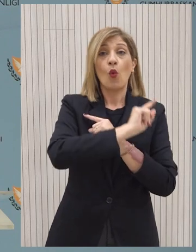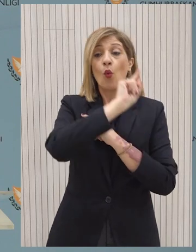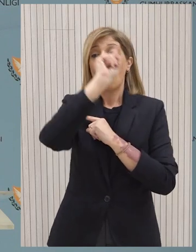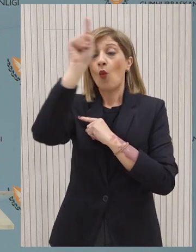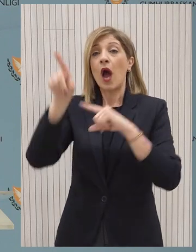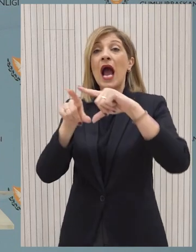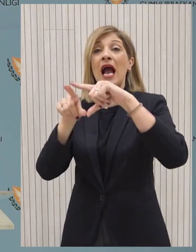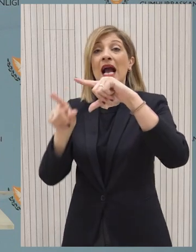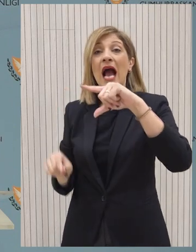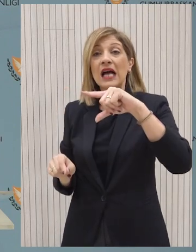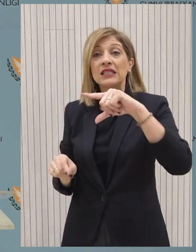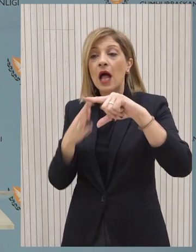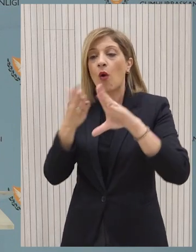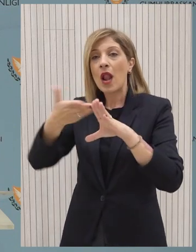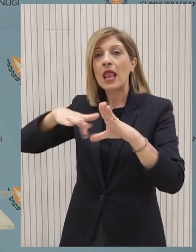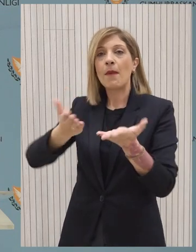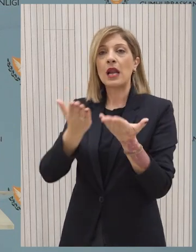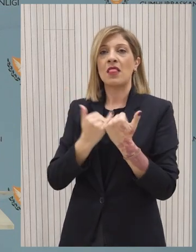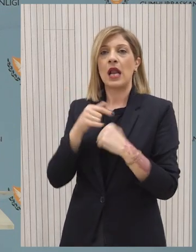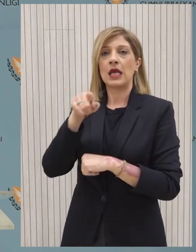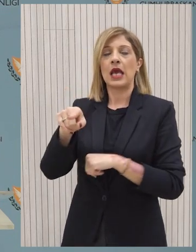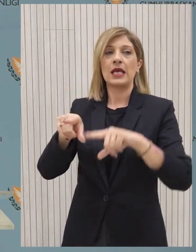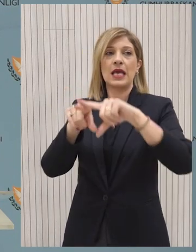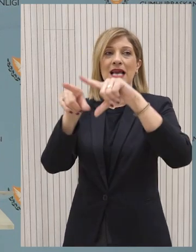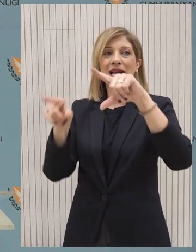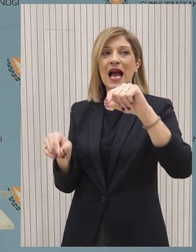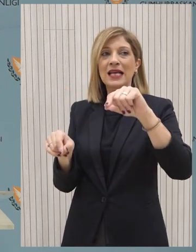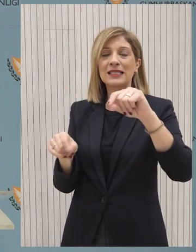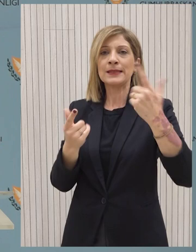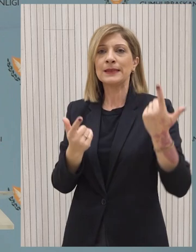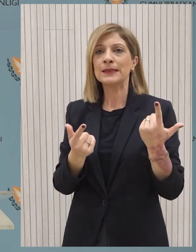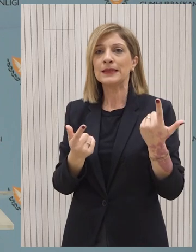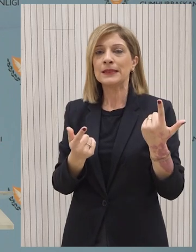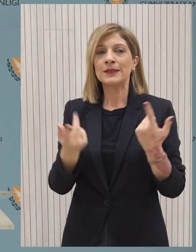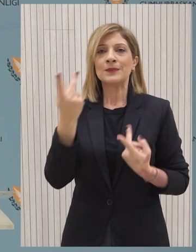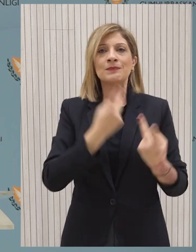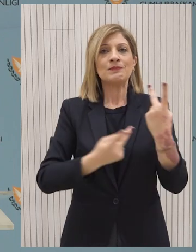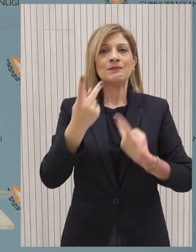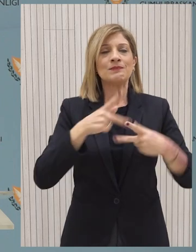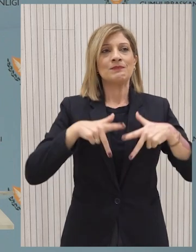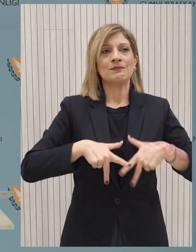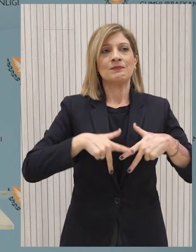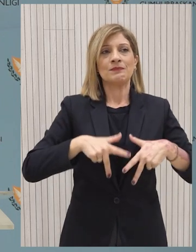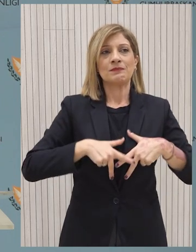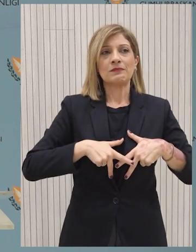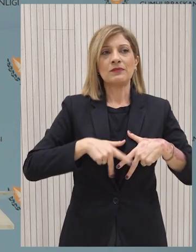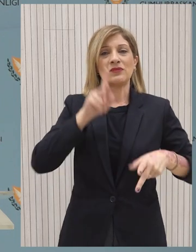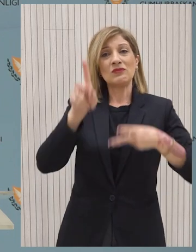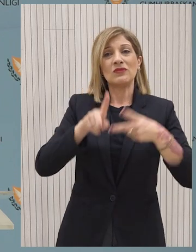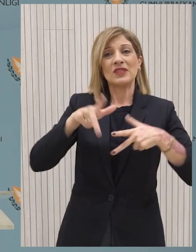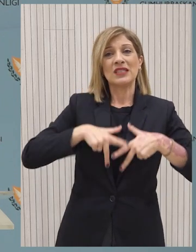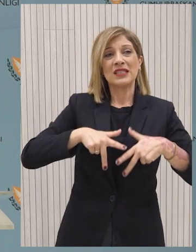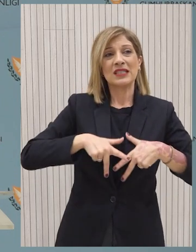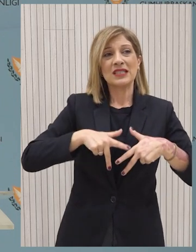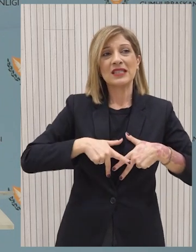Ερχόμαστε επικρίσεις ότι, μάλλον δεν έχετε κυβέρνηση επικρίσεις, ότι ίσως να χρησιμοποιήσουν τις αυτομιστικού διαδρομού για εξωτερική κατανάλωση. Είναι τελικά η αυτομιστική μου